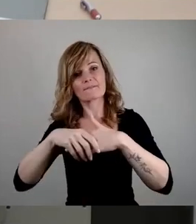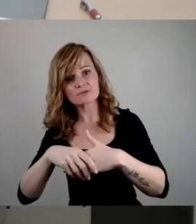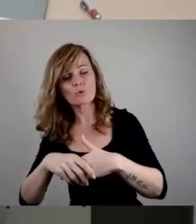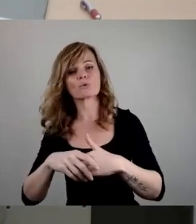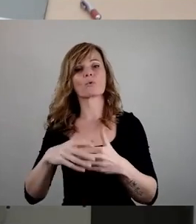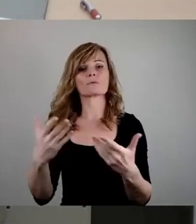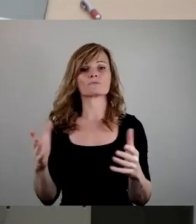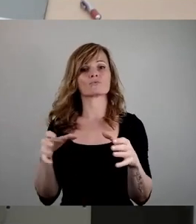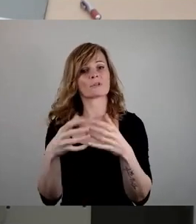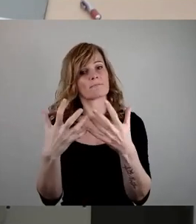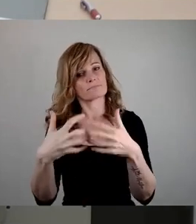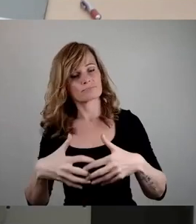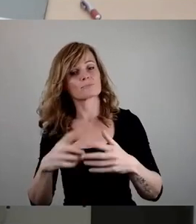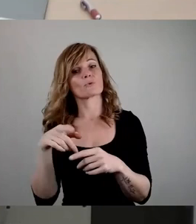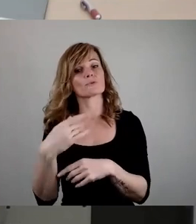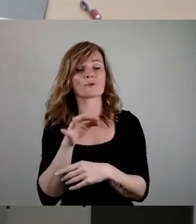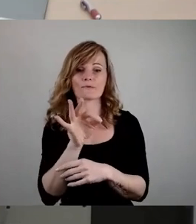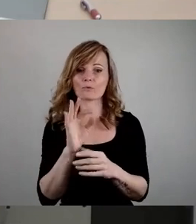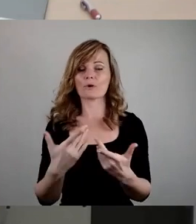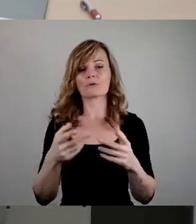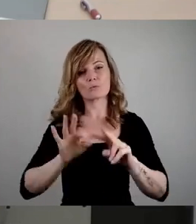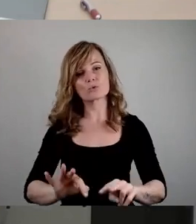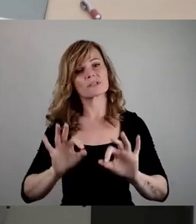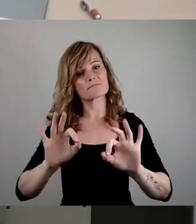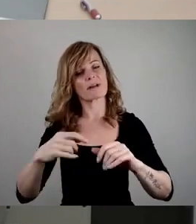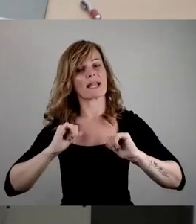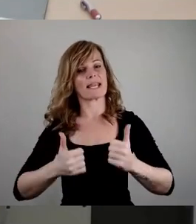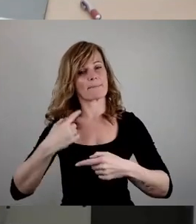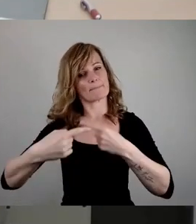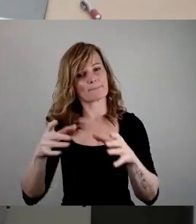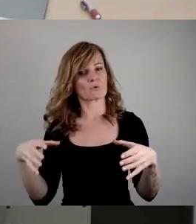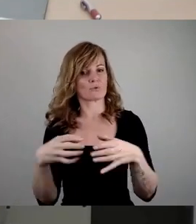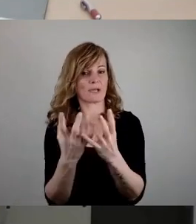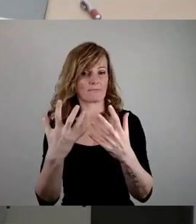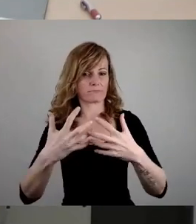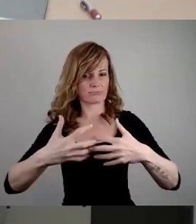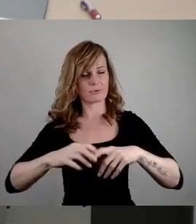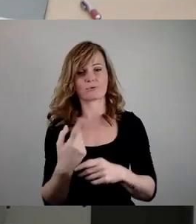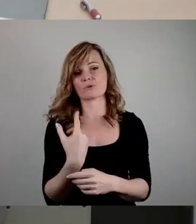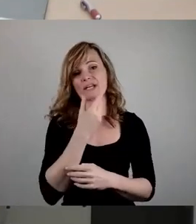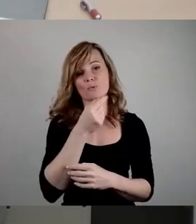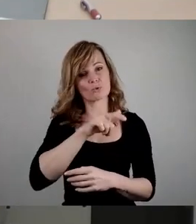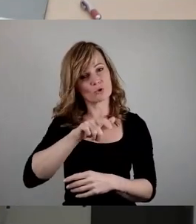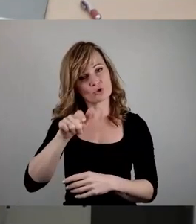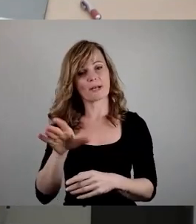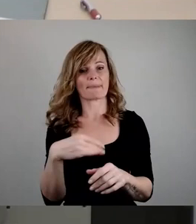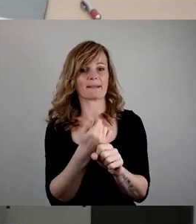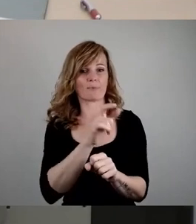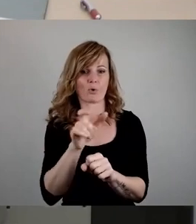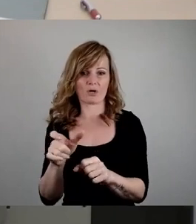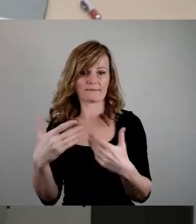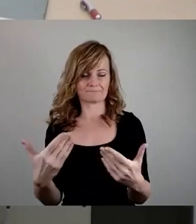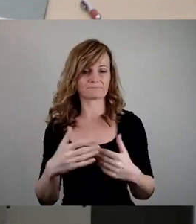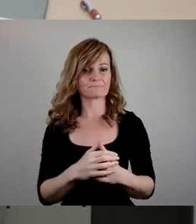Miteinander und für ein gedeihliches Leben zusammen mit unseren jüdischen Mitbürgerinnen und Mitbürgern